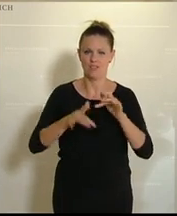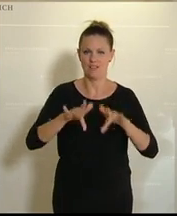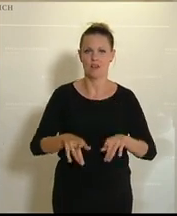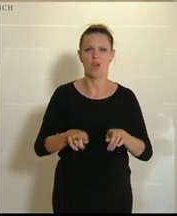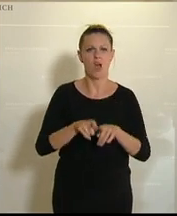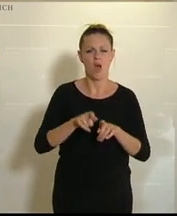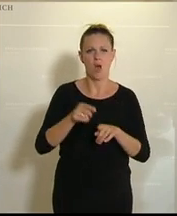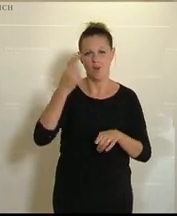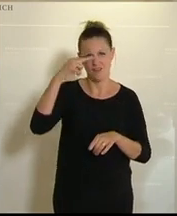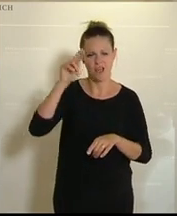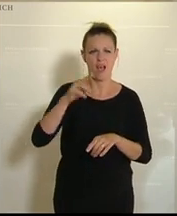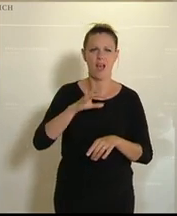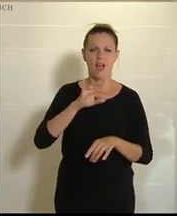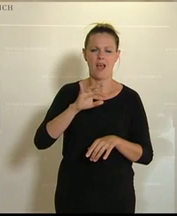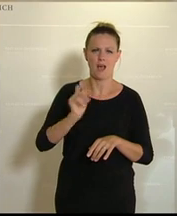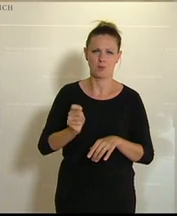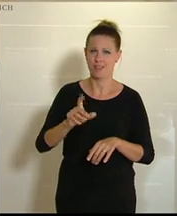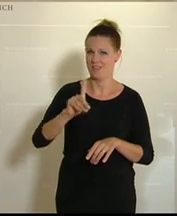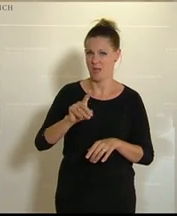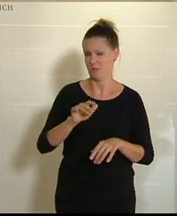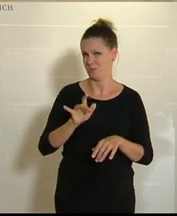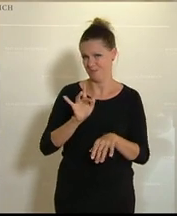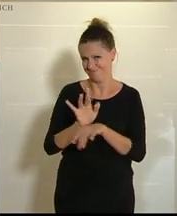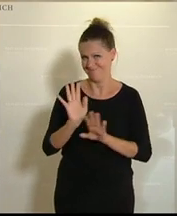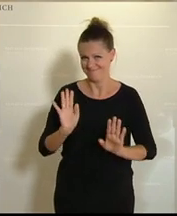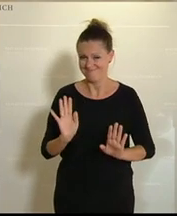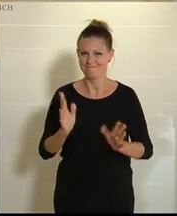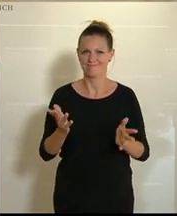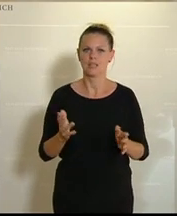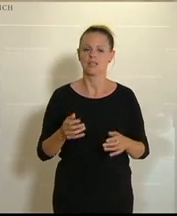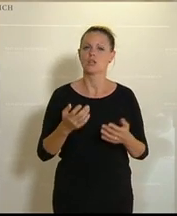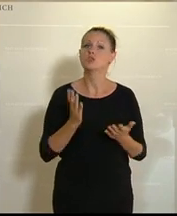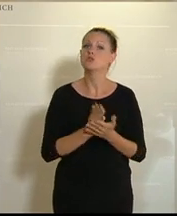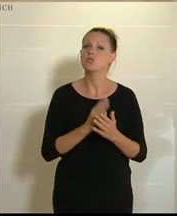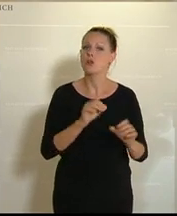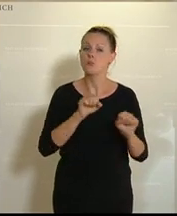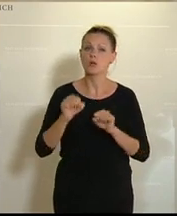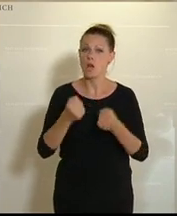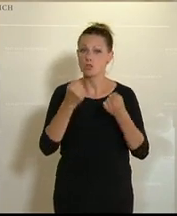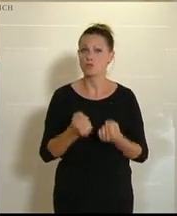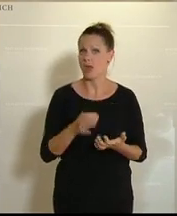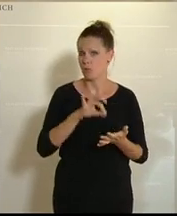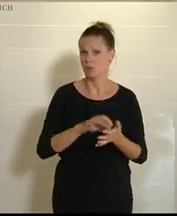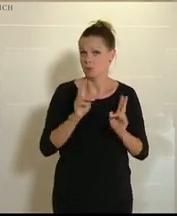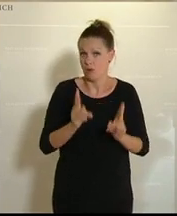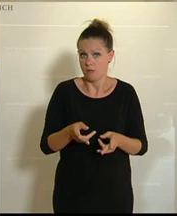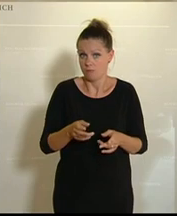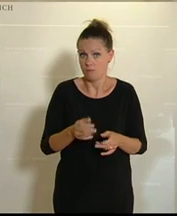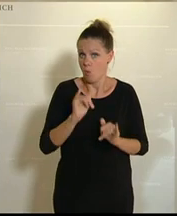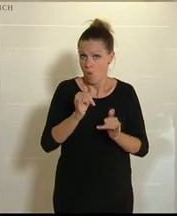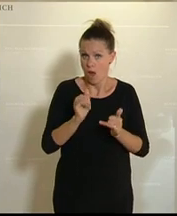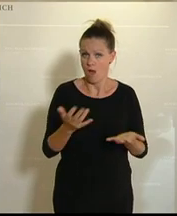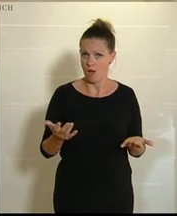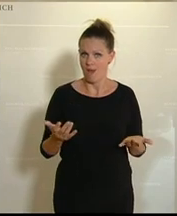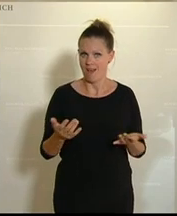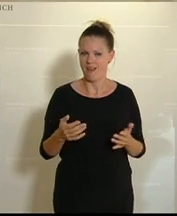Deimek widersprechen. Wir haben natürlich Möglichkeiten, Schwerpunkte zu setzen. Und wenn ich eines, das